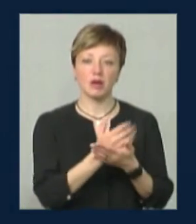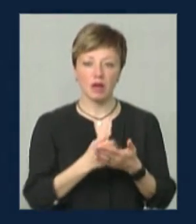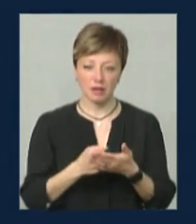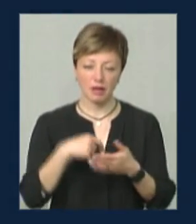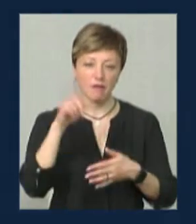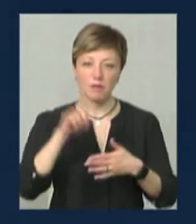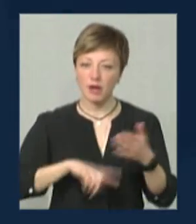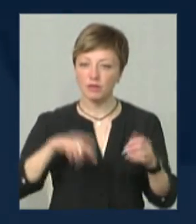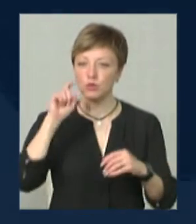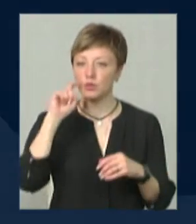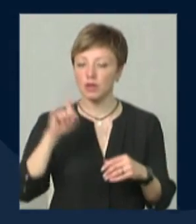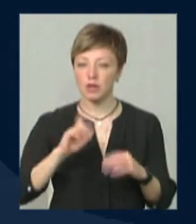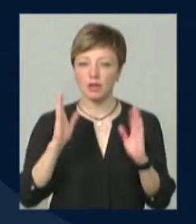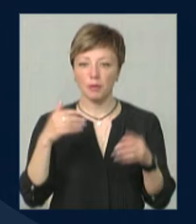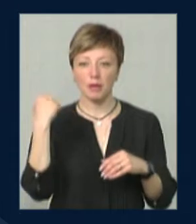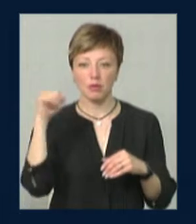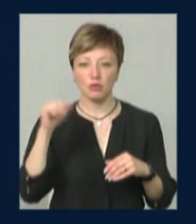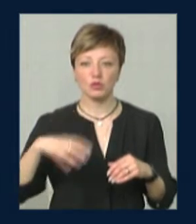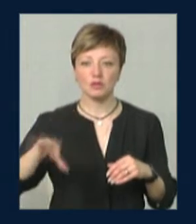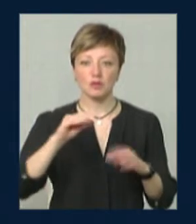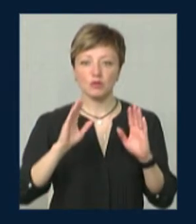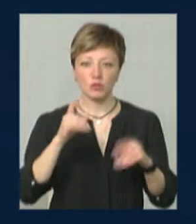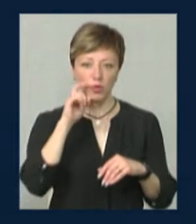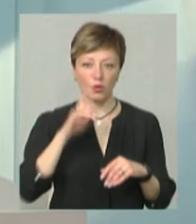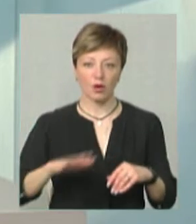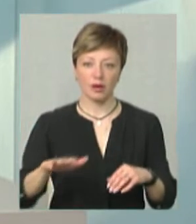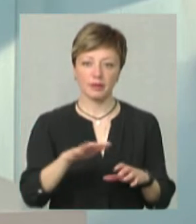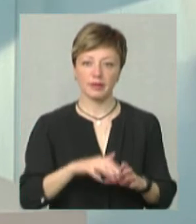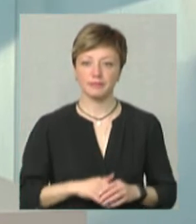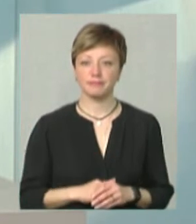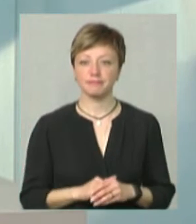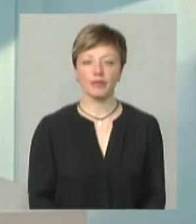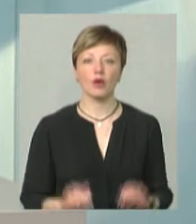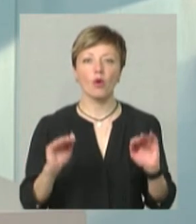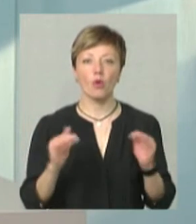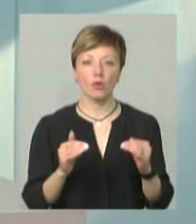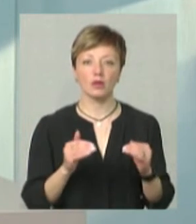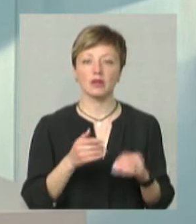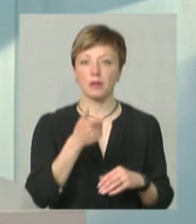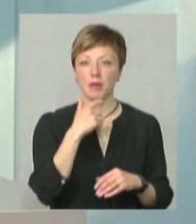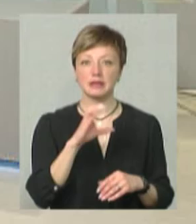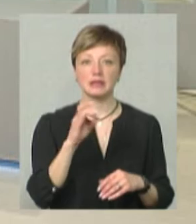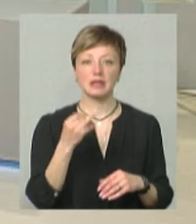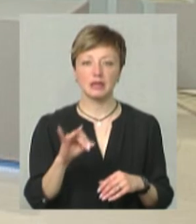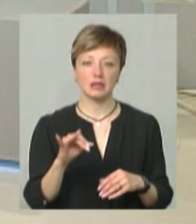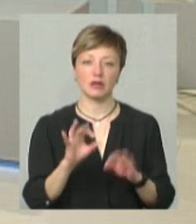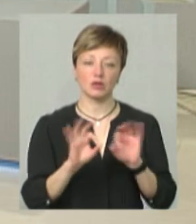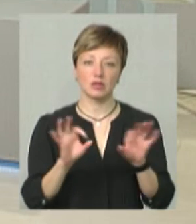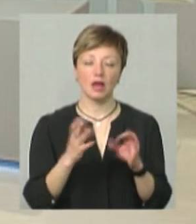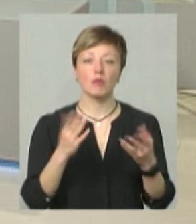впевнений, що Україна переможе, і все буде Україна. От коротко, пан Сергій Окреслев, з якими ще